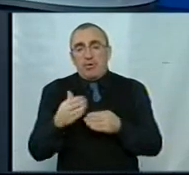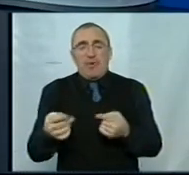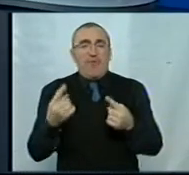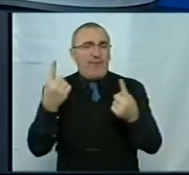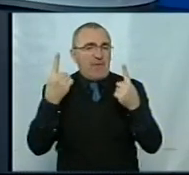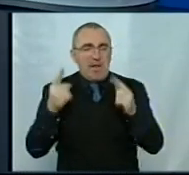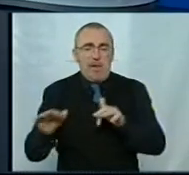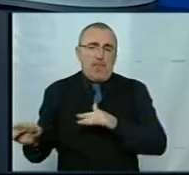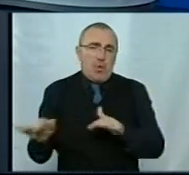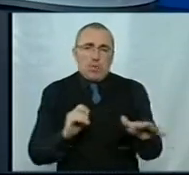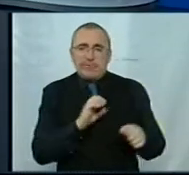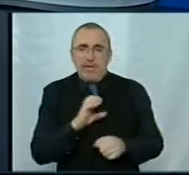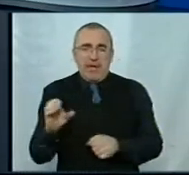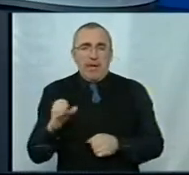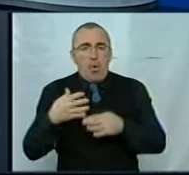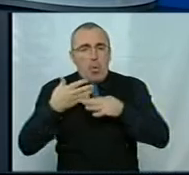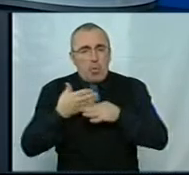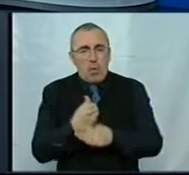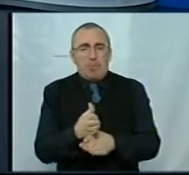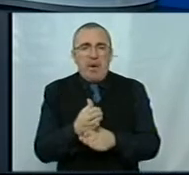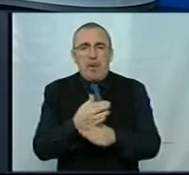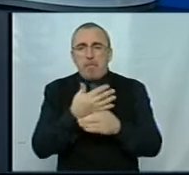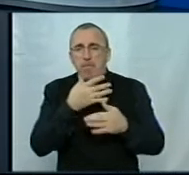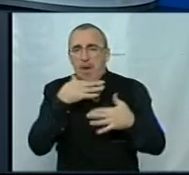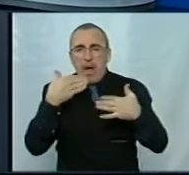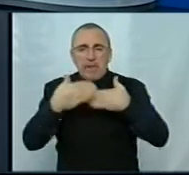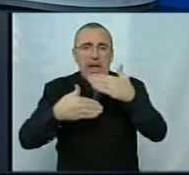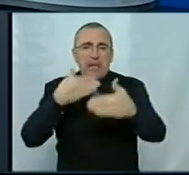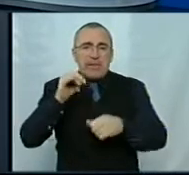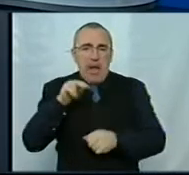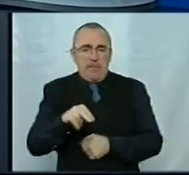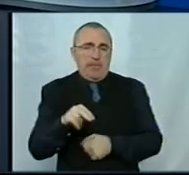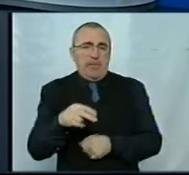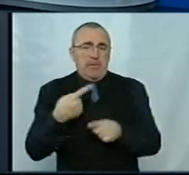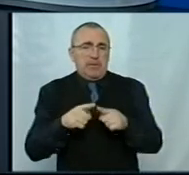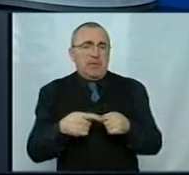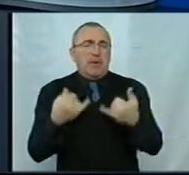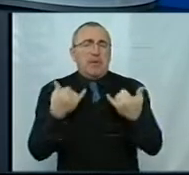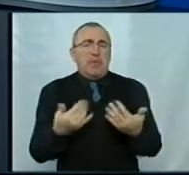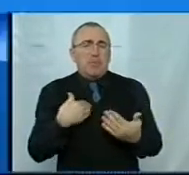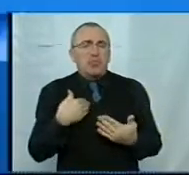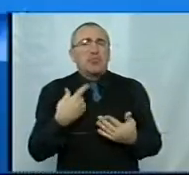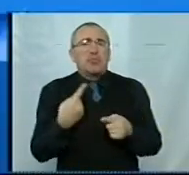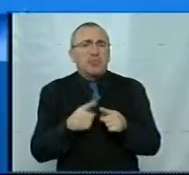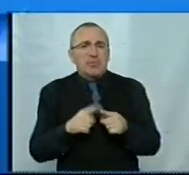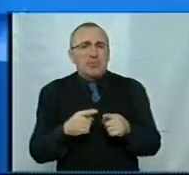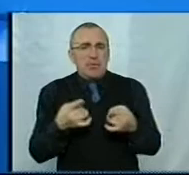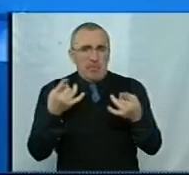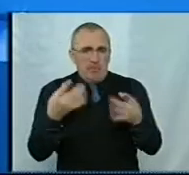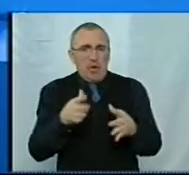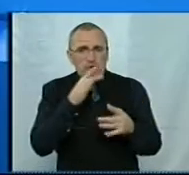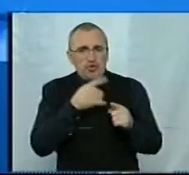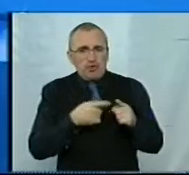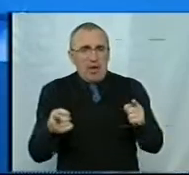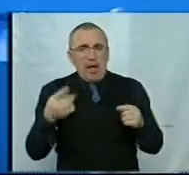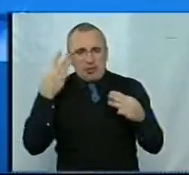процесу, який розбитий на багато етапів, багато вже інформації внеся. Це що? Та просто від Андрія хочу подати. Це данина просто часу,